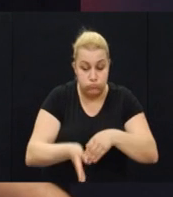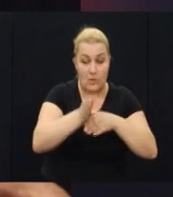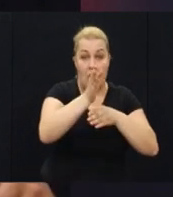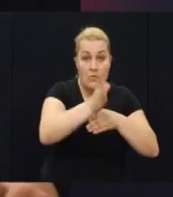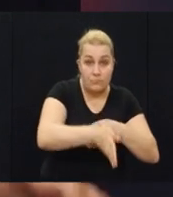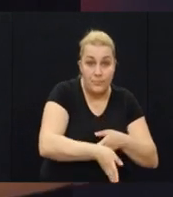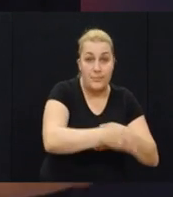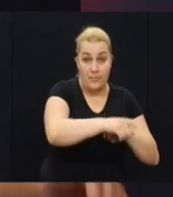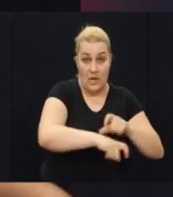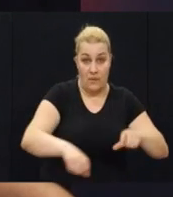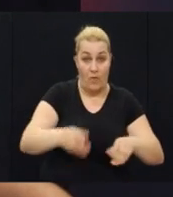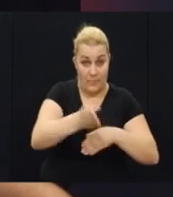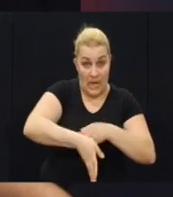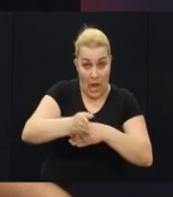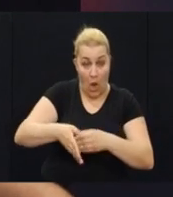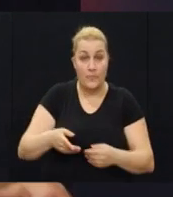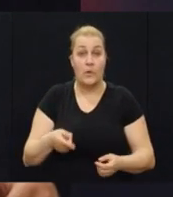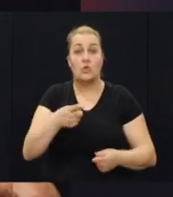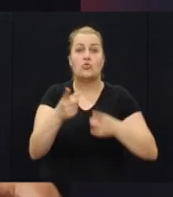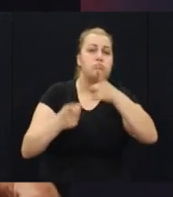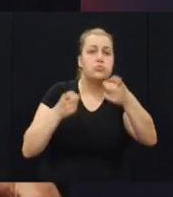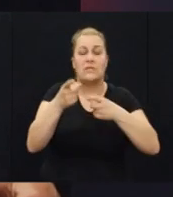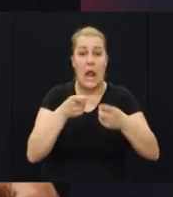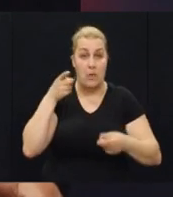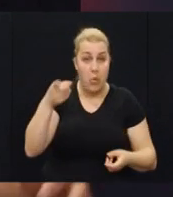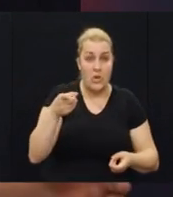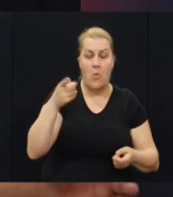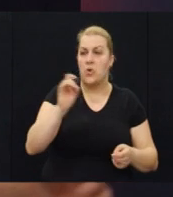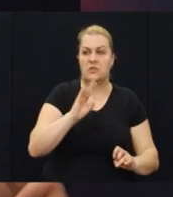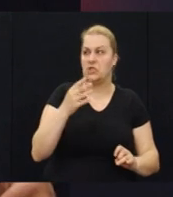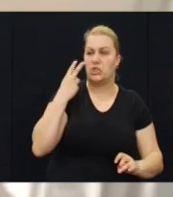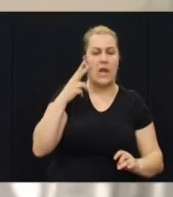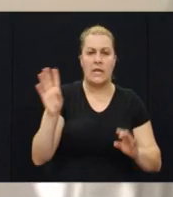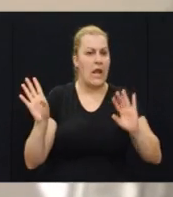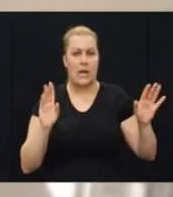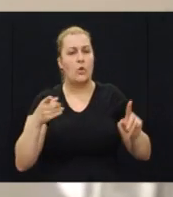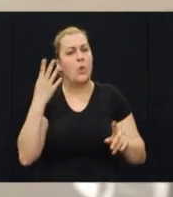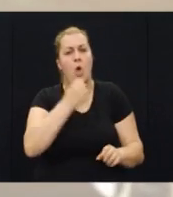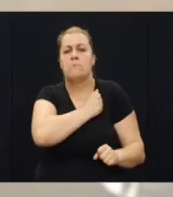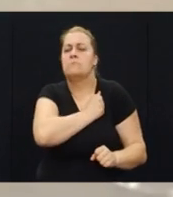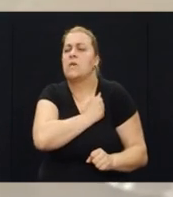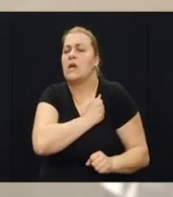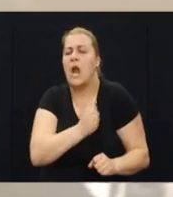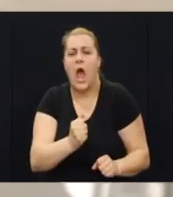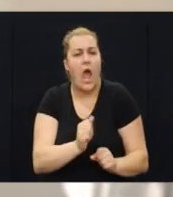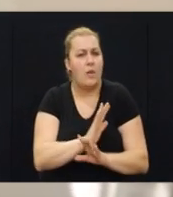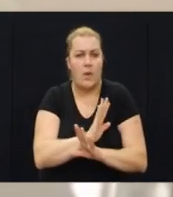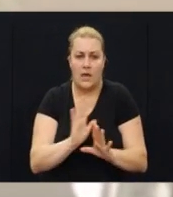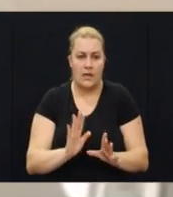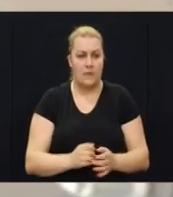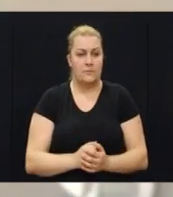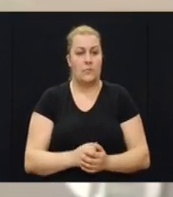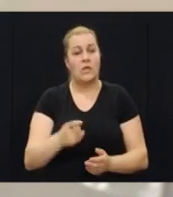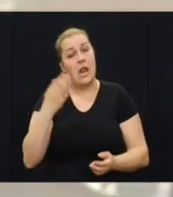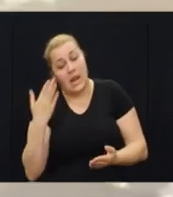balvane. oni su pucali po njemu, on se ni nešto nije obazirao, to je nemoguća hrabrost, da li on nije čuo Ja,